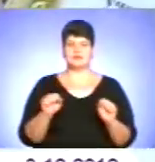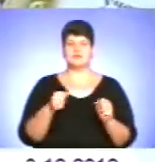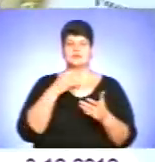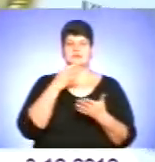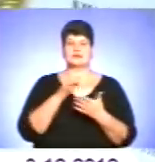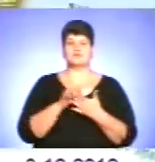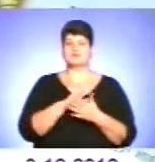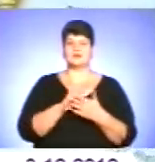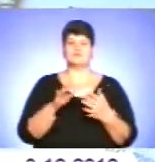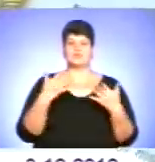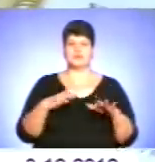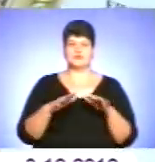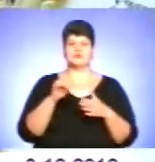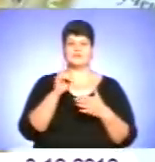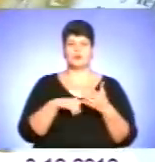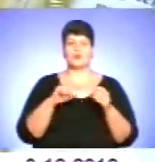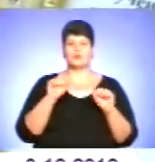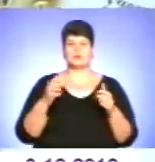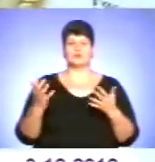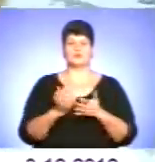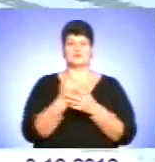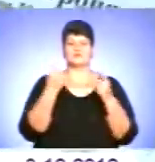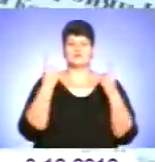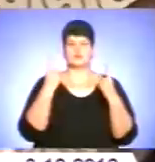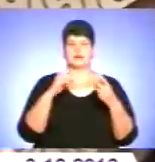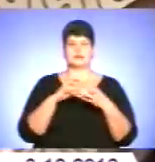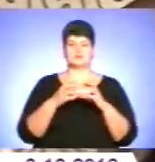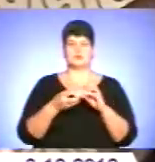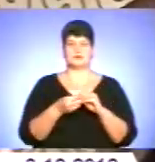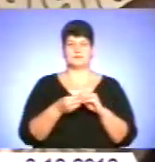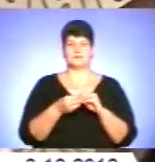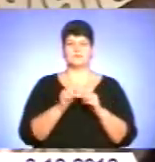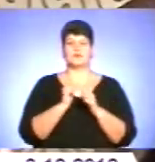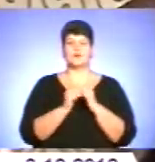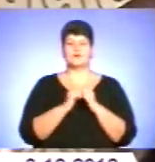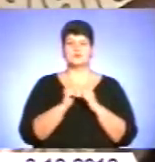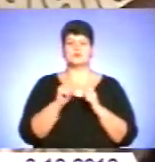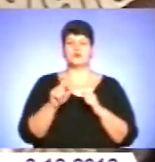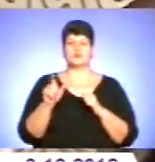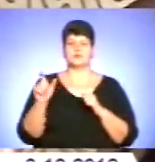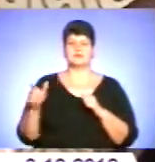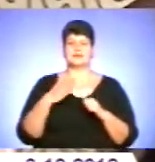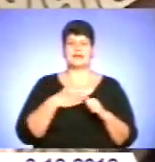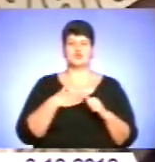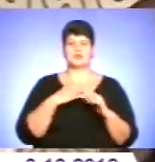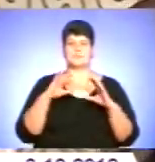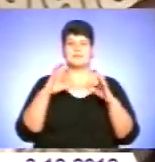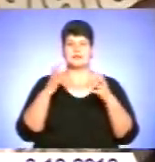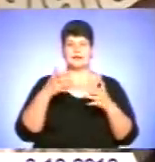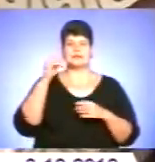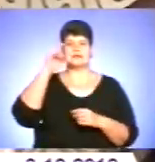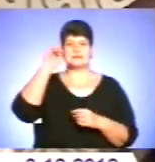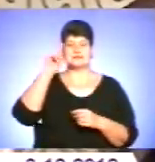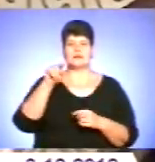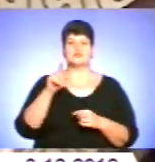не втрачаючи віри, можна досягнути високих результатів. Щоб кожен громадянин нашої планети знав,